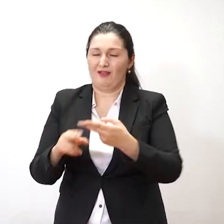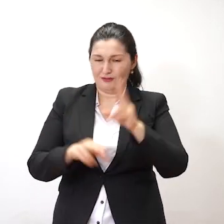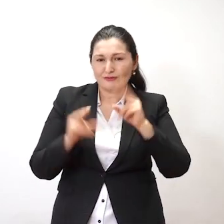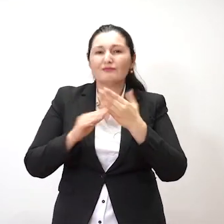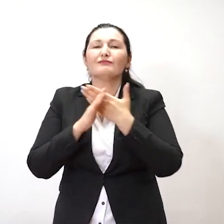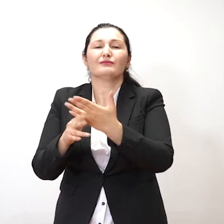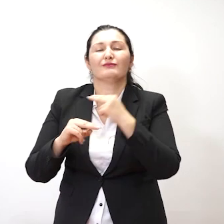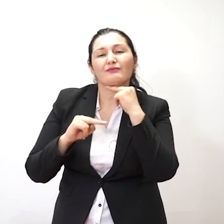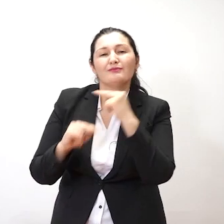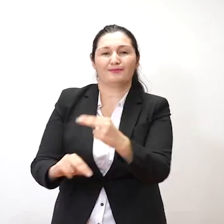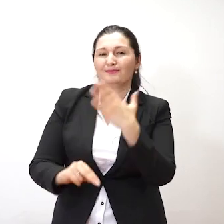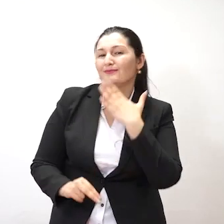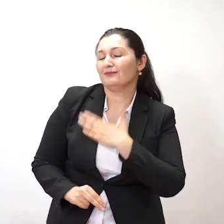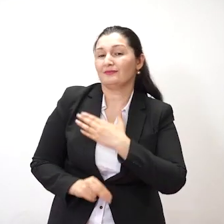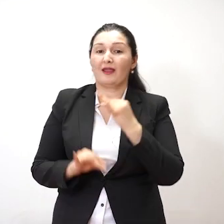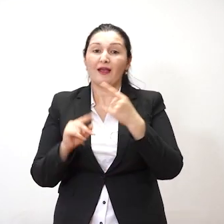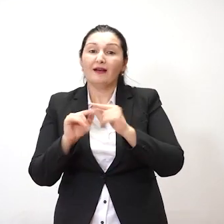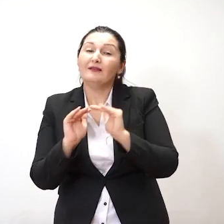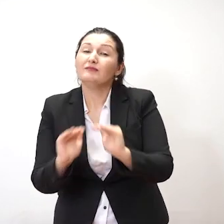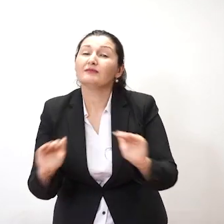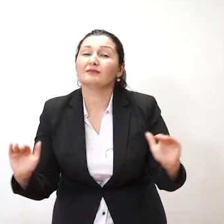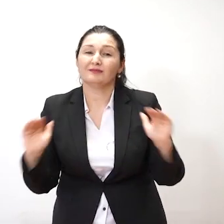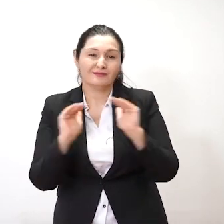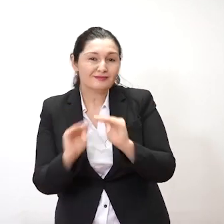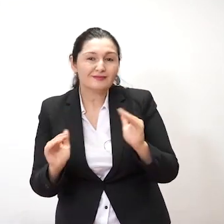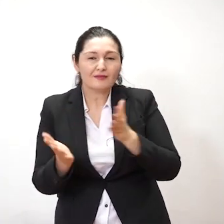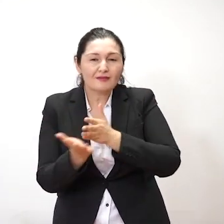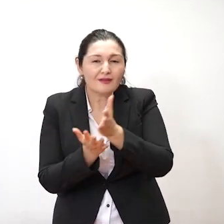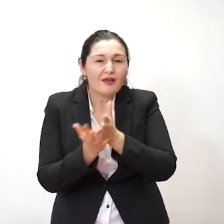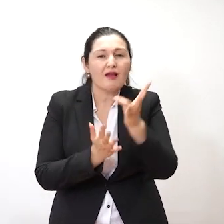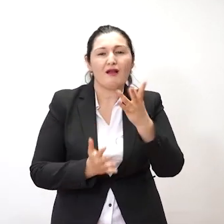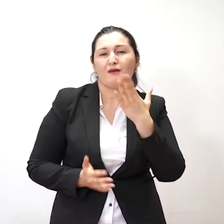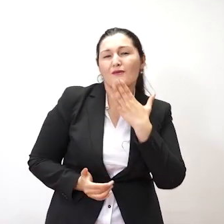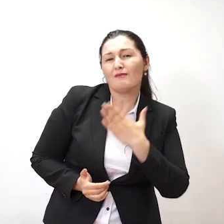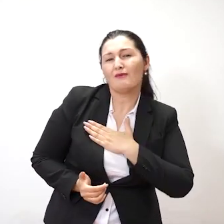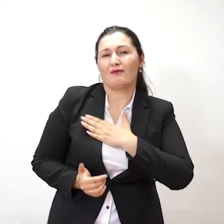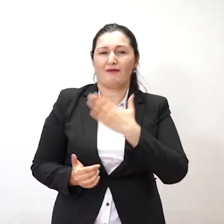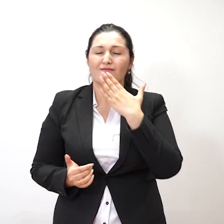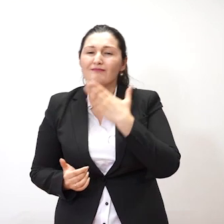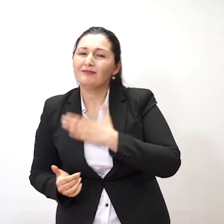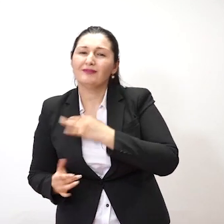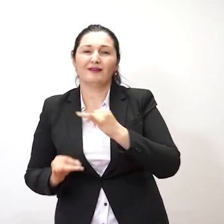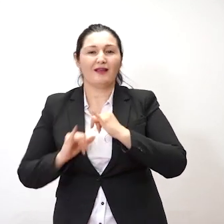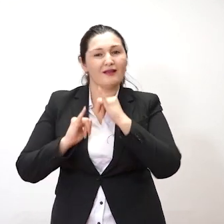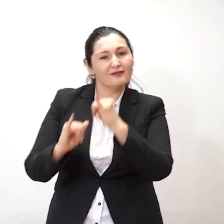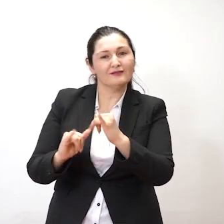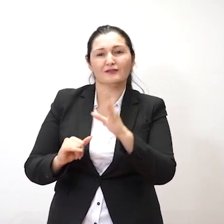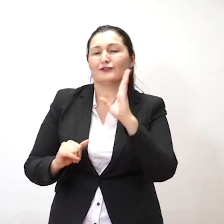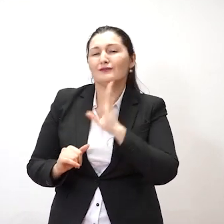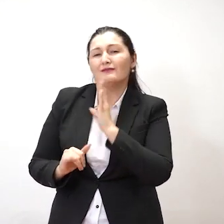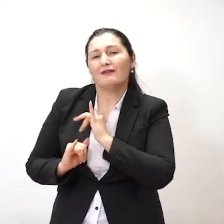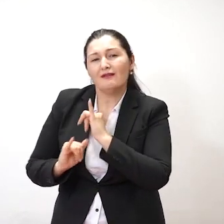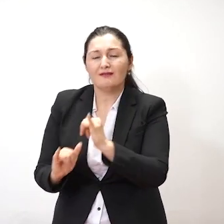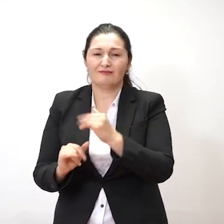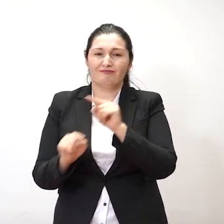مسال هم این است که فرزندان البته در یک روکیه محروبانی و احتیرام نسبت به زن تربیه می آبند.